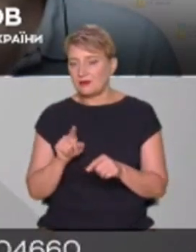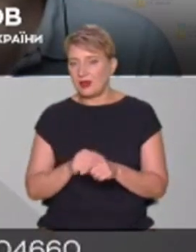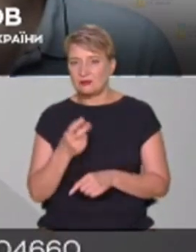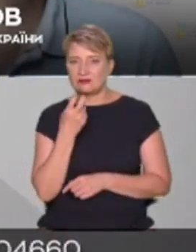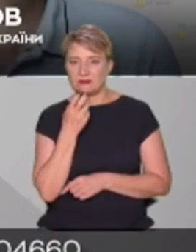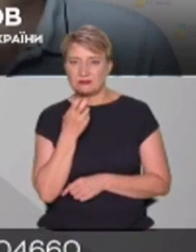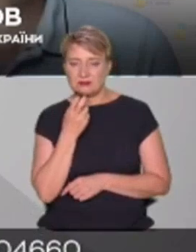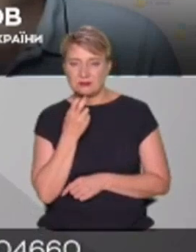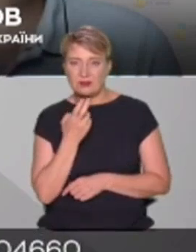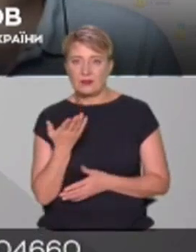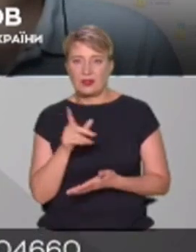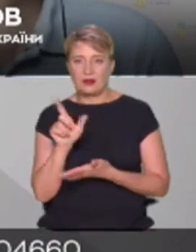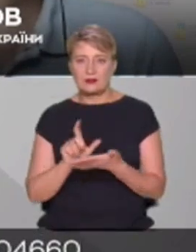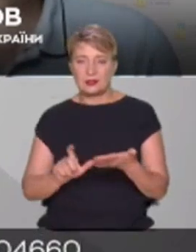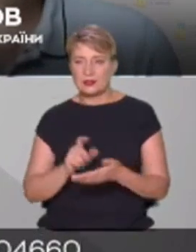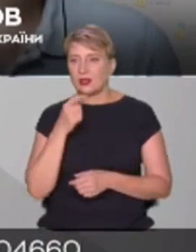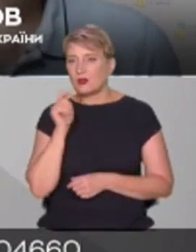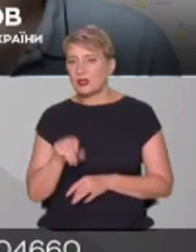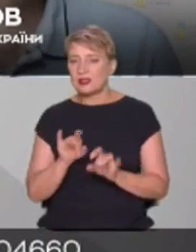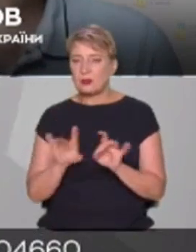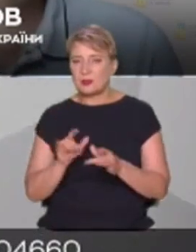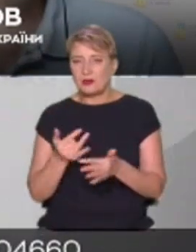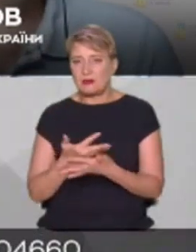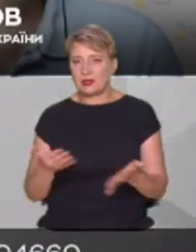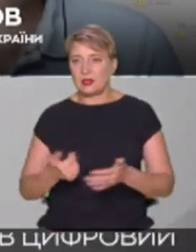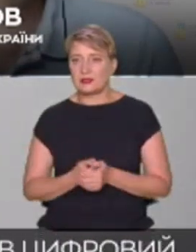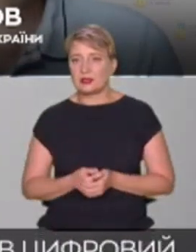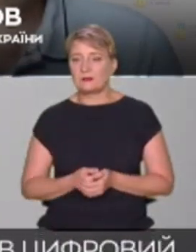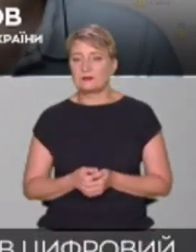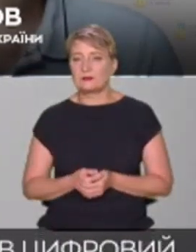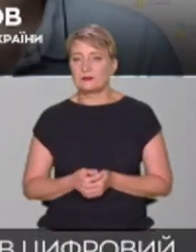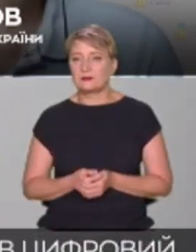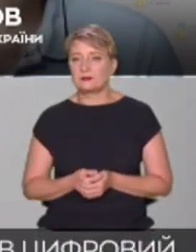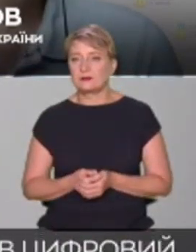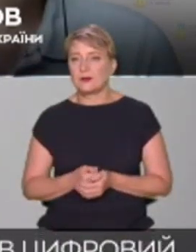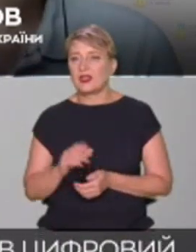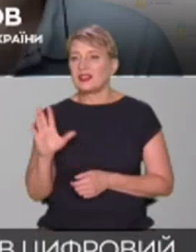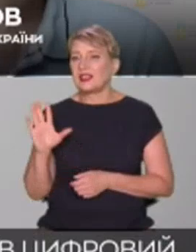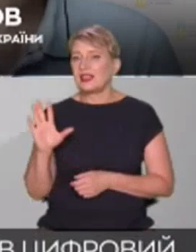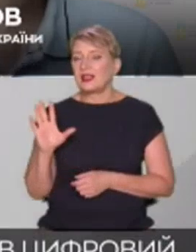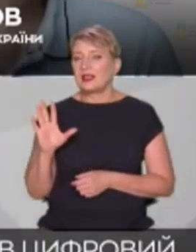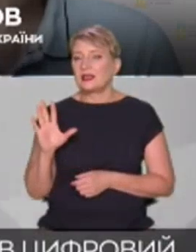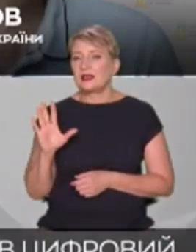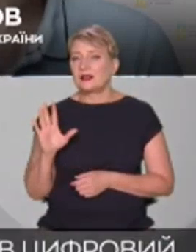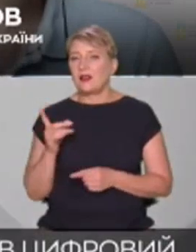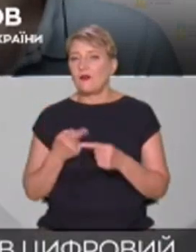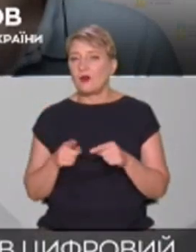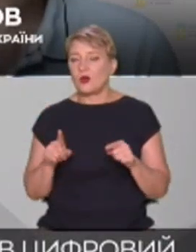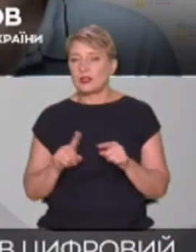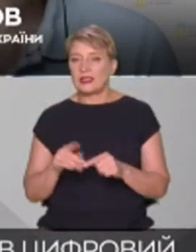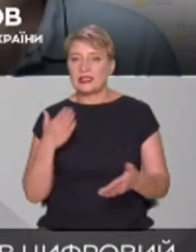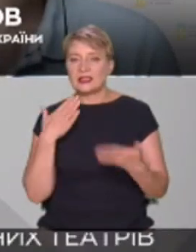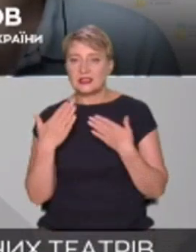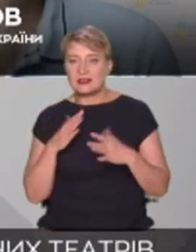Скоропадський, і українство подається, і так далі. Петура, там Петура, оці всі, знаєте, оце ставлення,